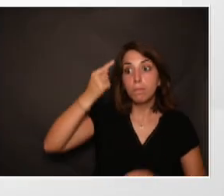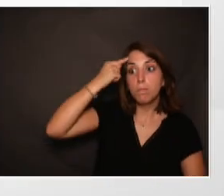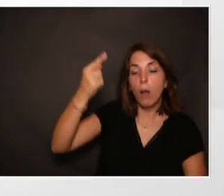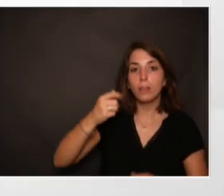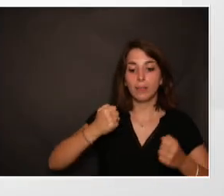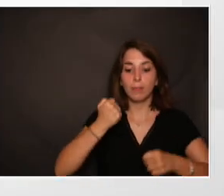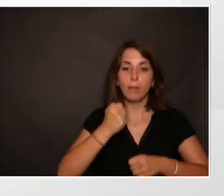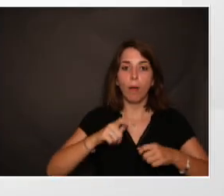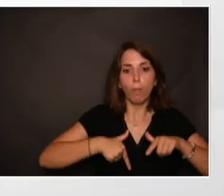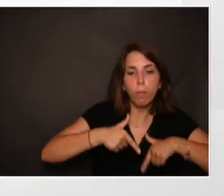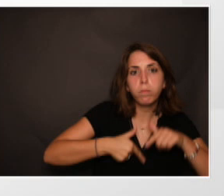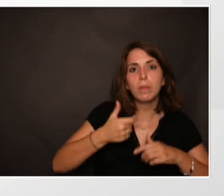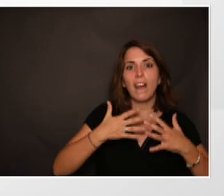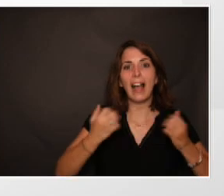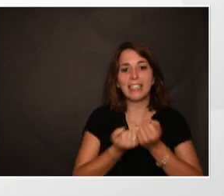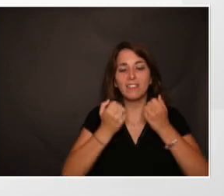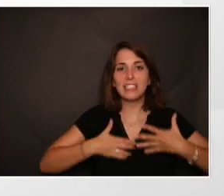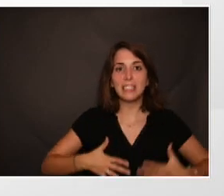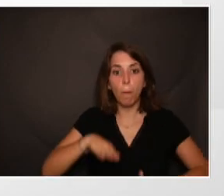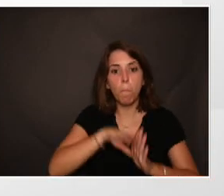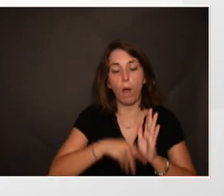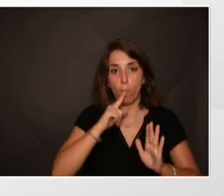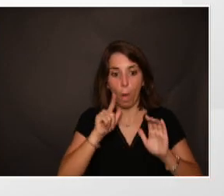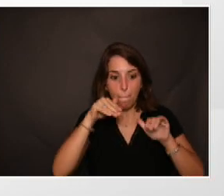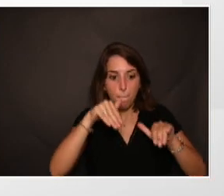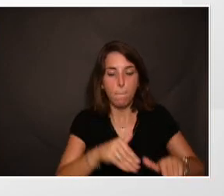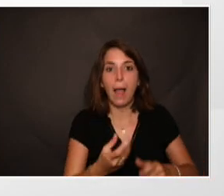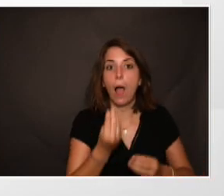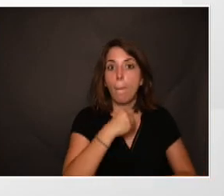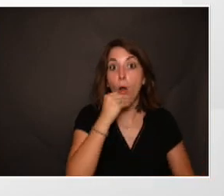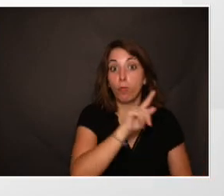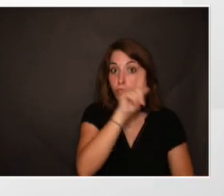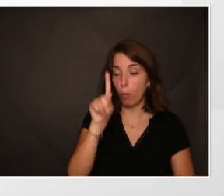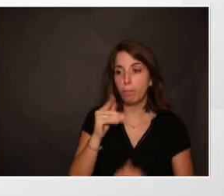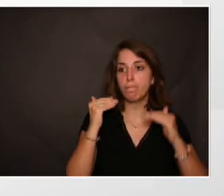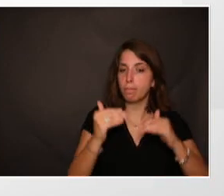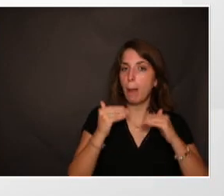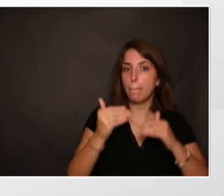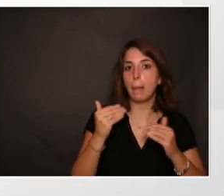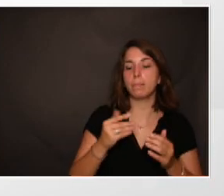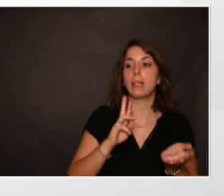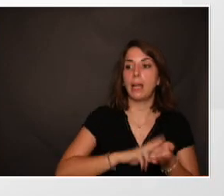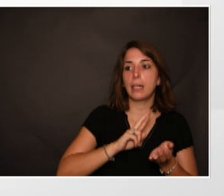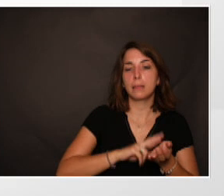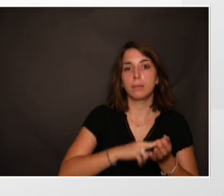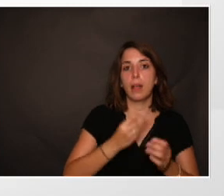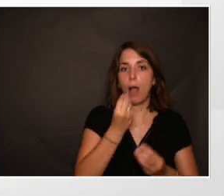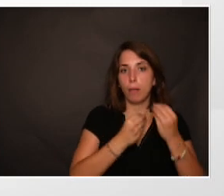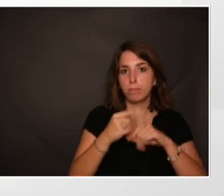d'activité physique, on peut baisser ses apports, mais ce n pas vrai, les apports changent peu et donc il faut garder les mêmes apports tout au long de sa vie.